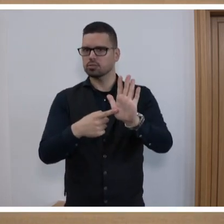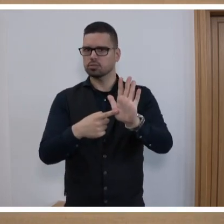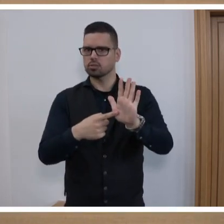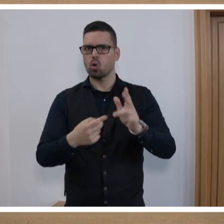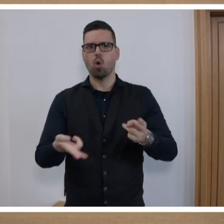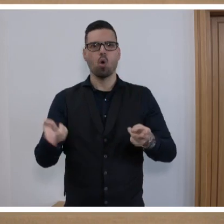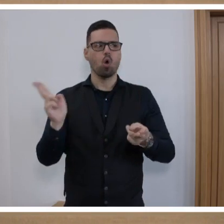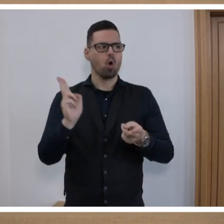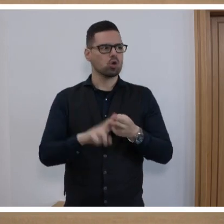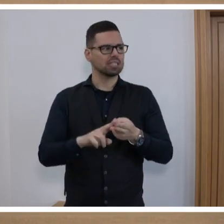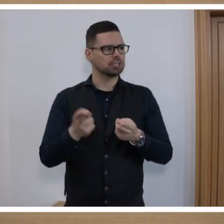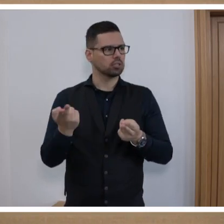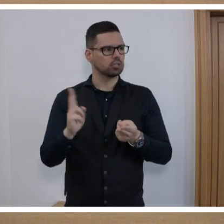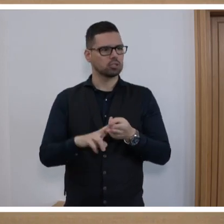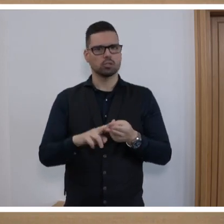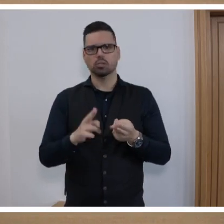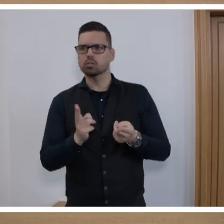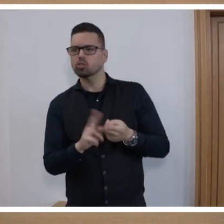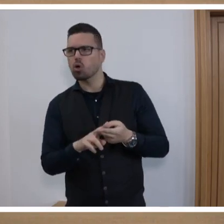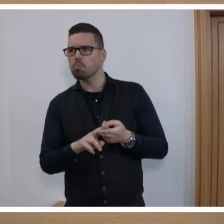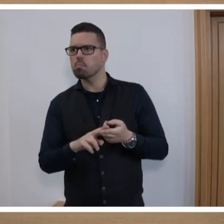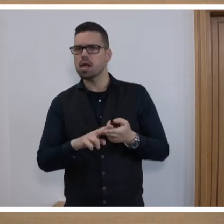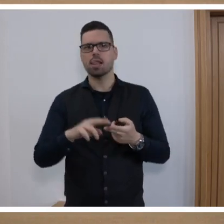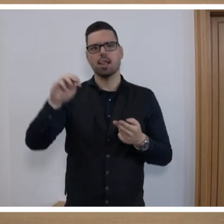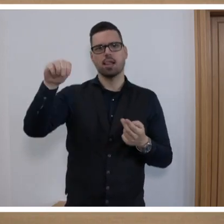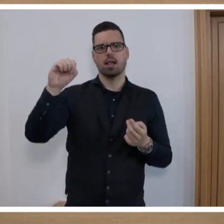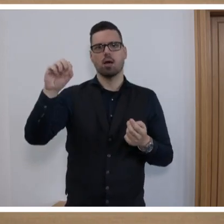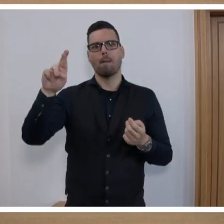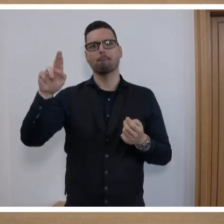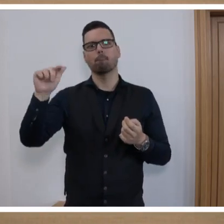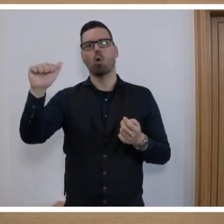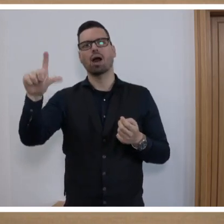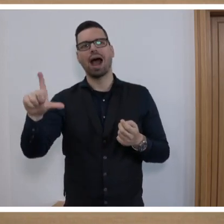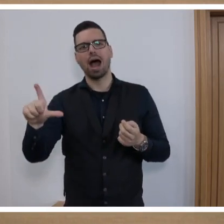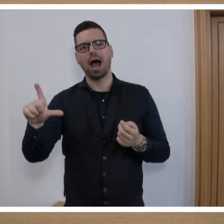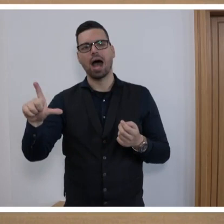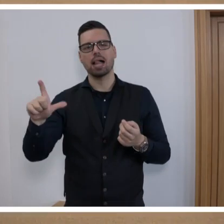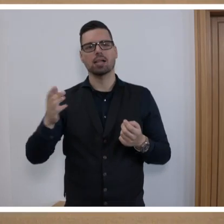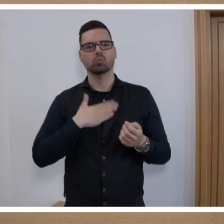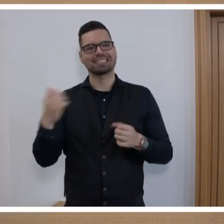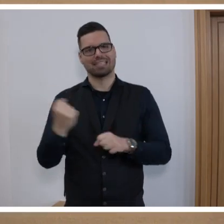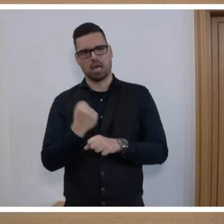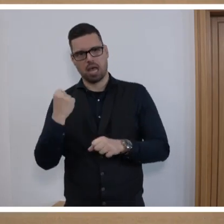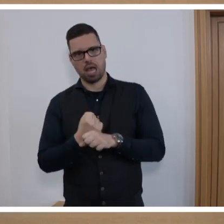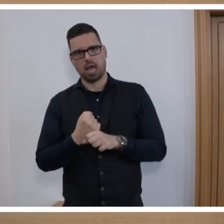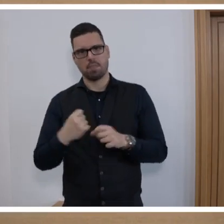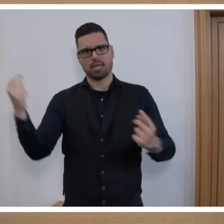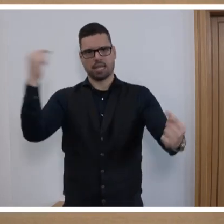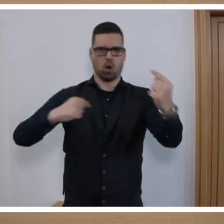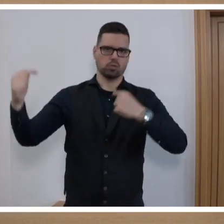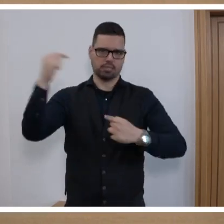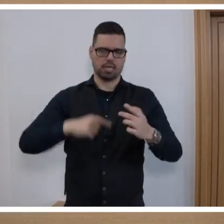doppelbötige Moral haben, was also unsere Facharbeiter betrifft, die aus dem Ausland kommen.